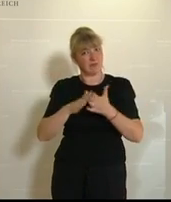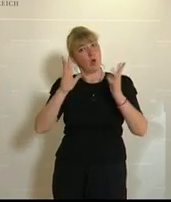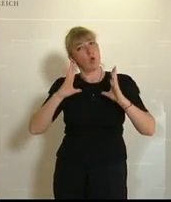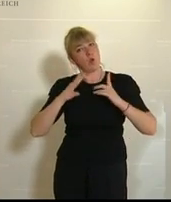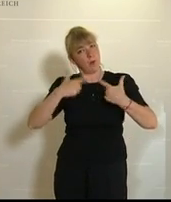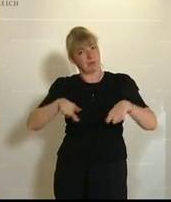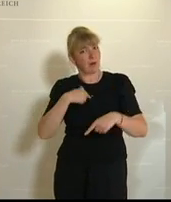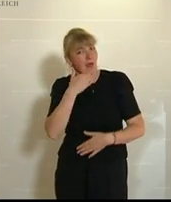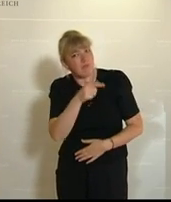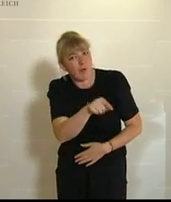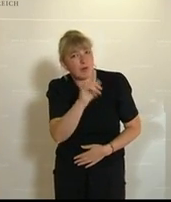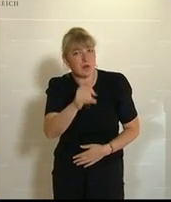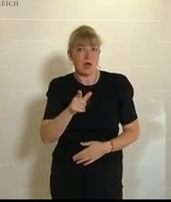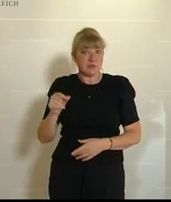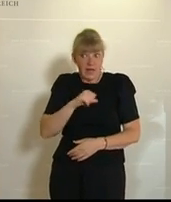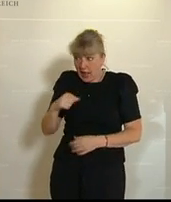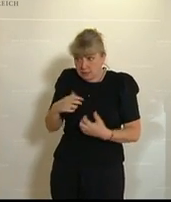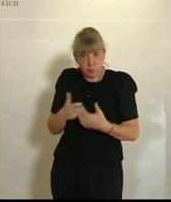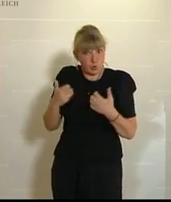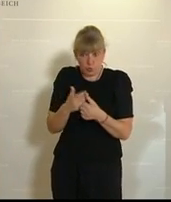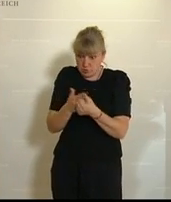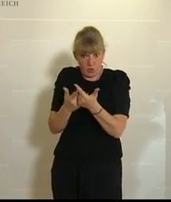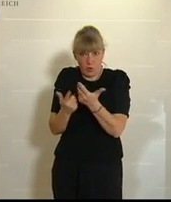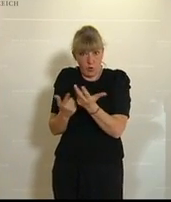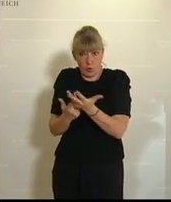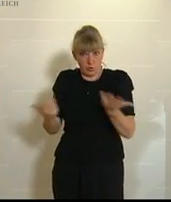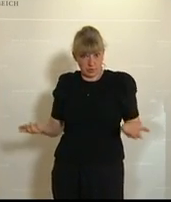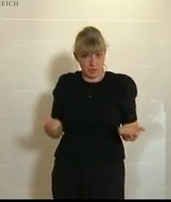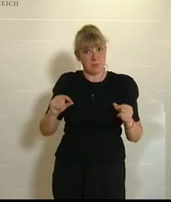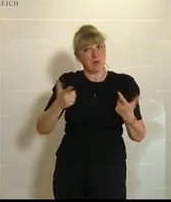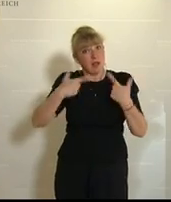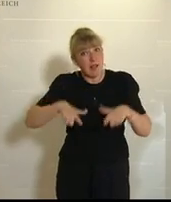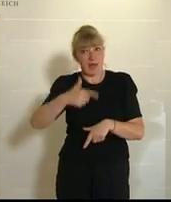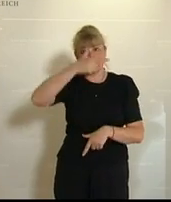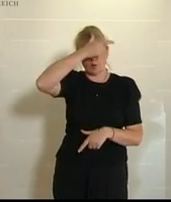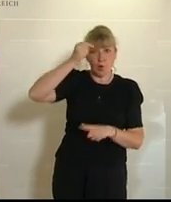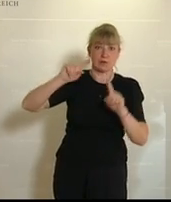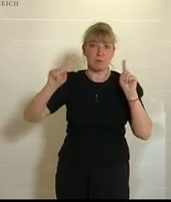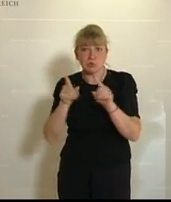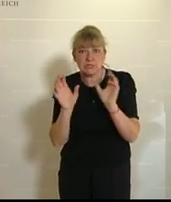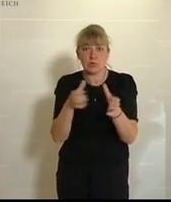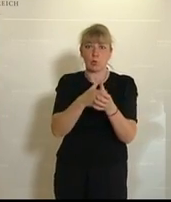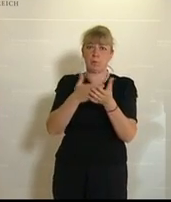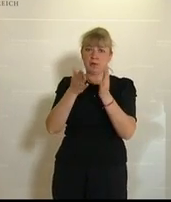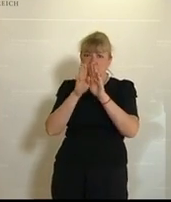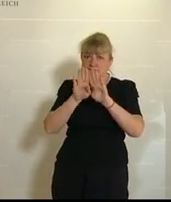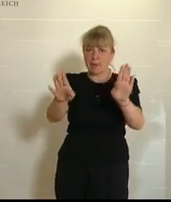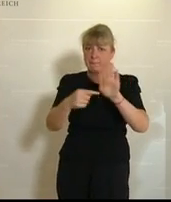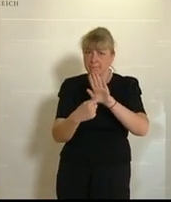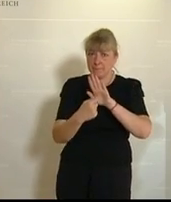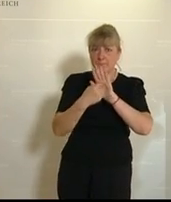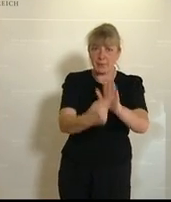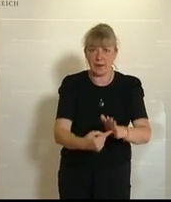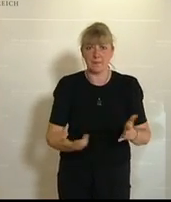weiterempfehlen, sind das alles Eigenproduktionen, wo Land, Leute, Musikgruppen präsentiert werden,